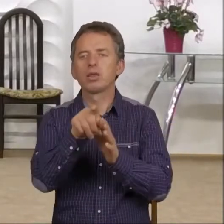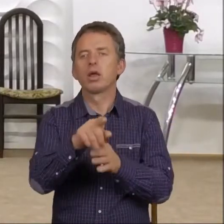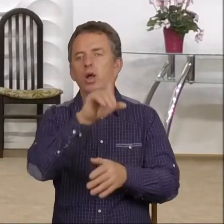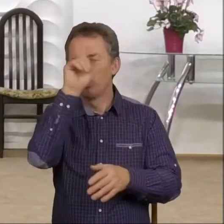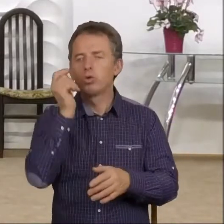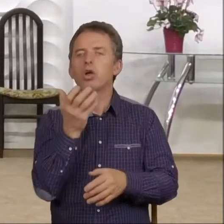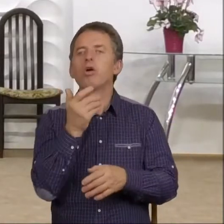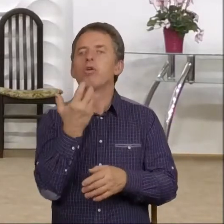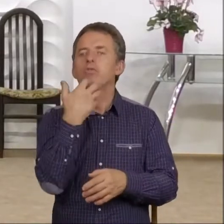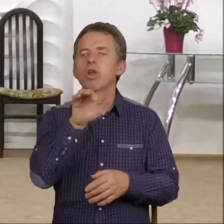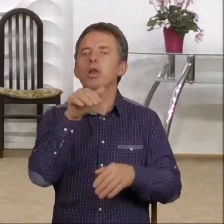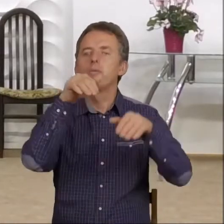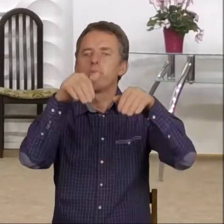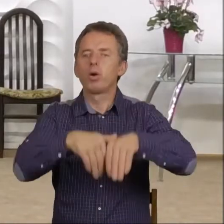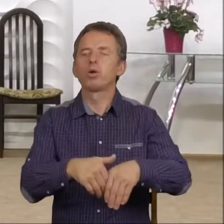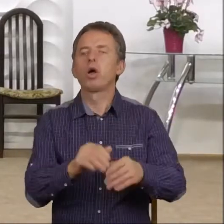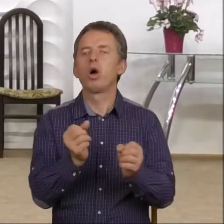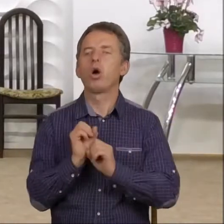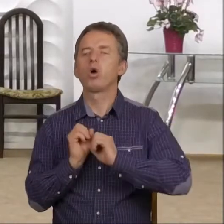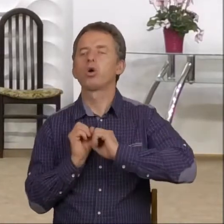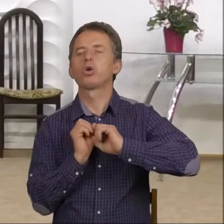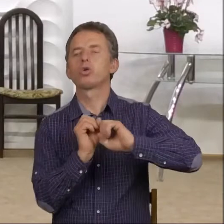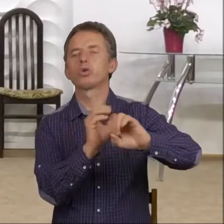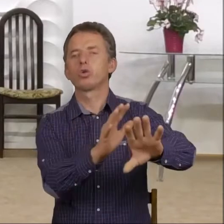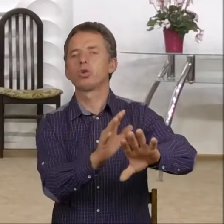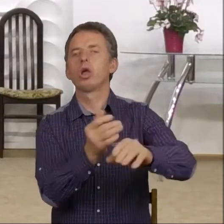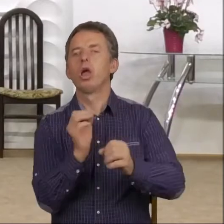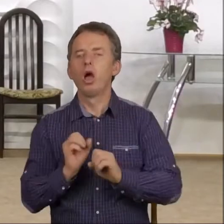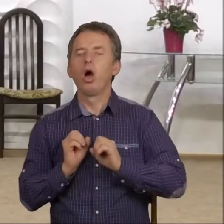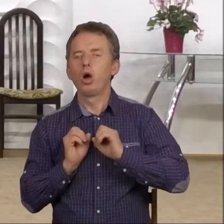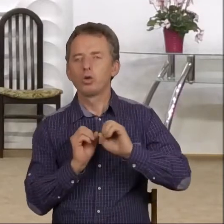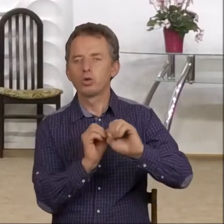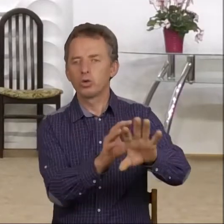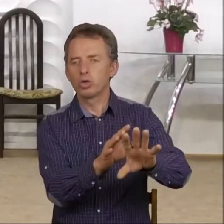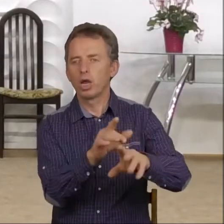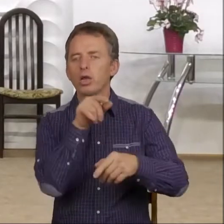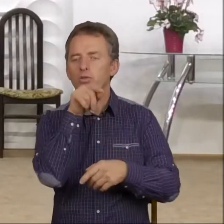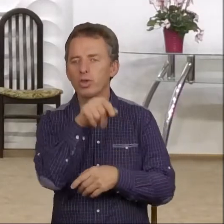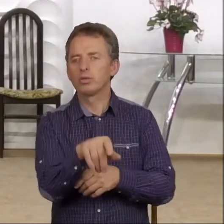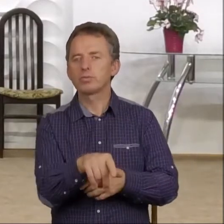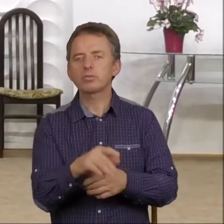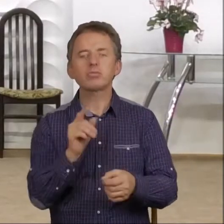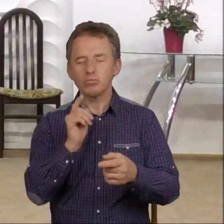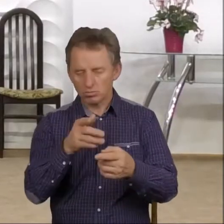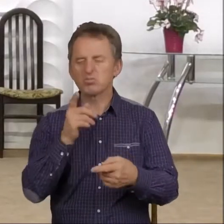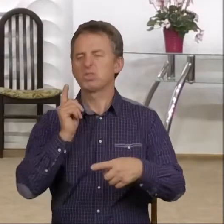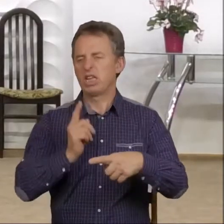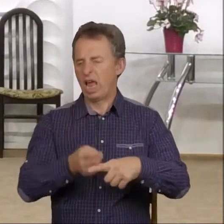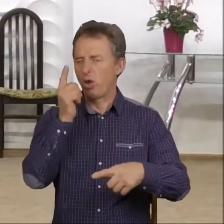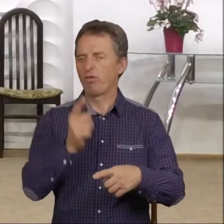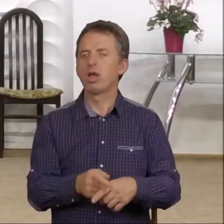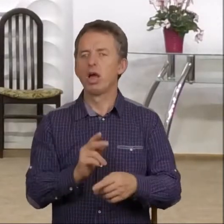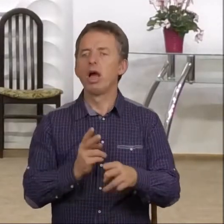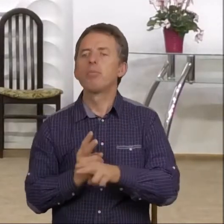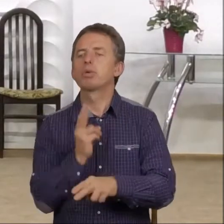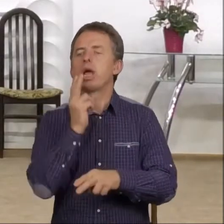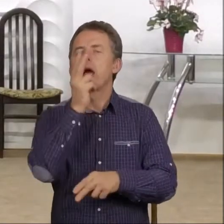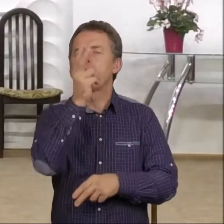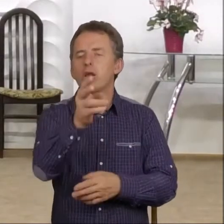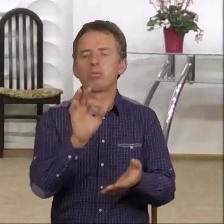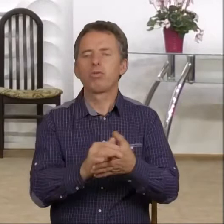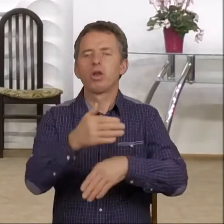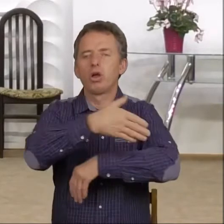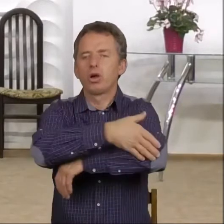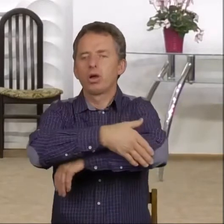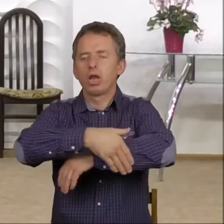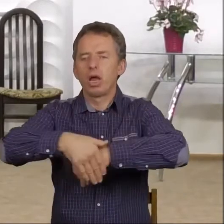ludzie wcześniej tę możliwość odrzucili. A odrzucając ją w sposób definitywny, przekroczyli pewną granicę,